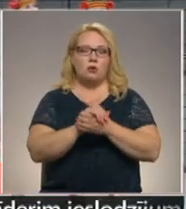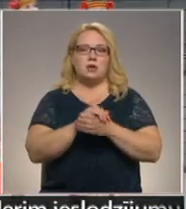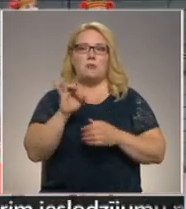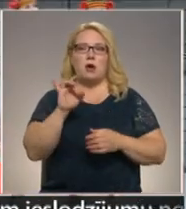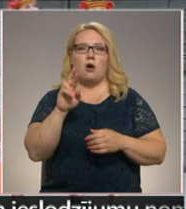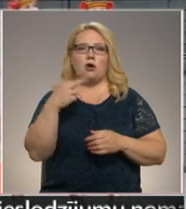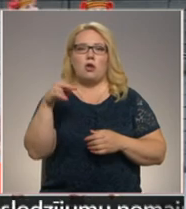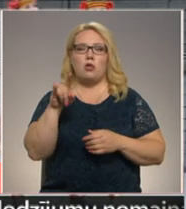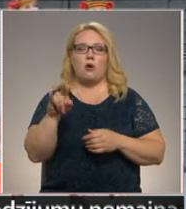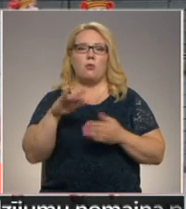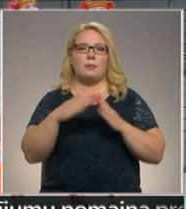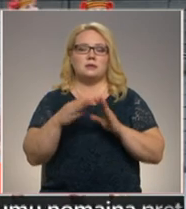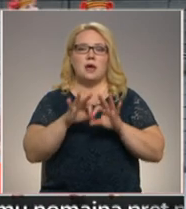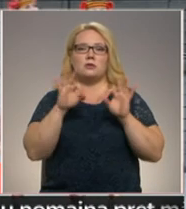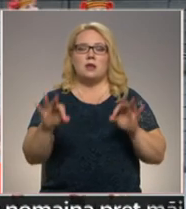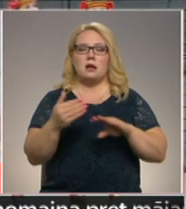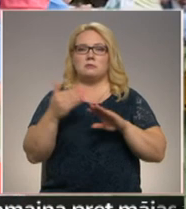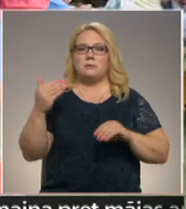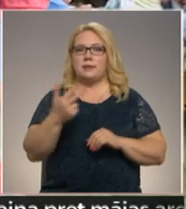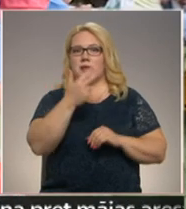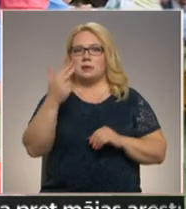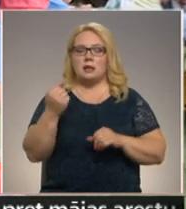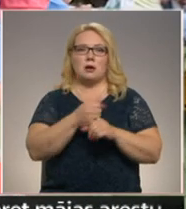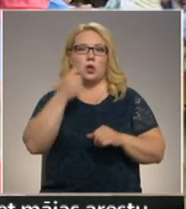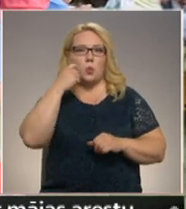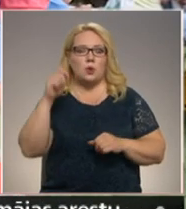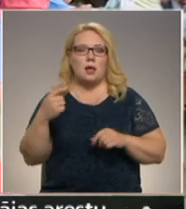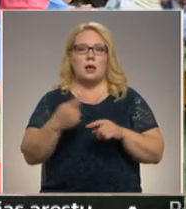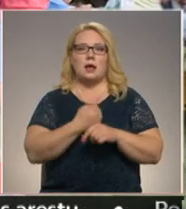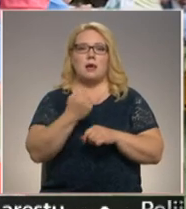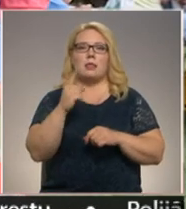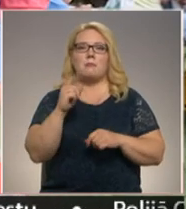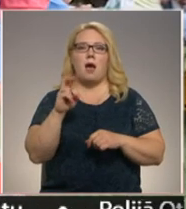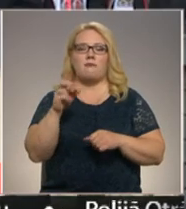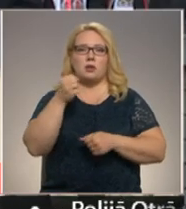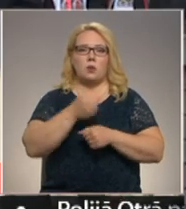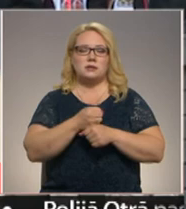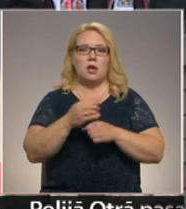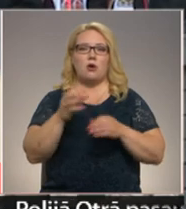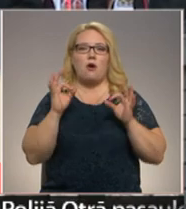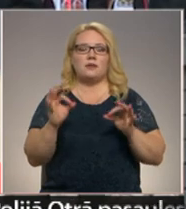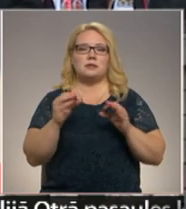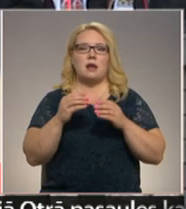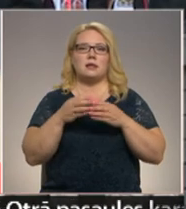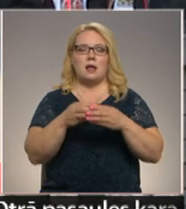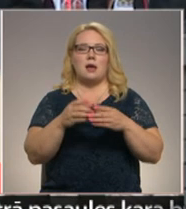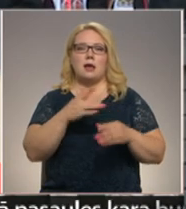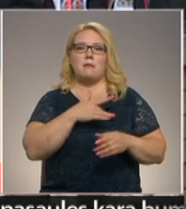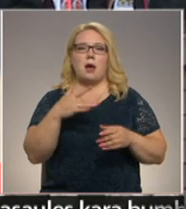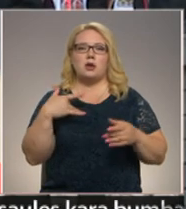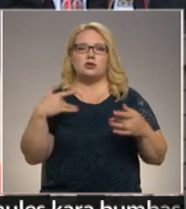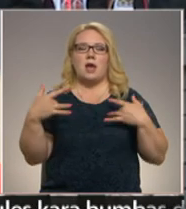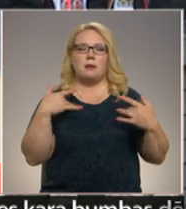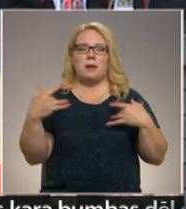Gorodok pilsētu aizsākusies pirms trim gadiem. Gan Ukraiņu, gan pāvilosnieku oficiālās delegācijas, arī pašdarbības kolektīvi jau